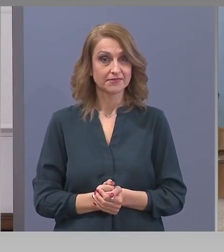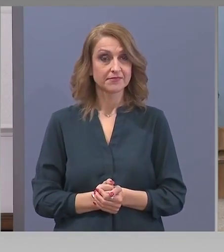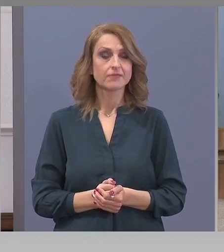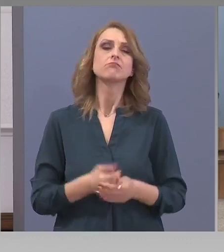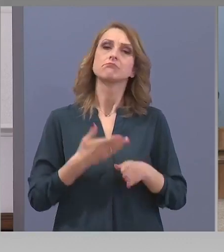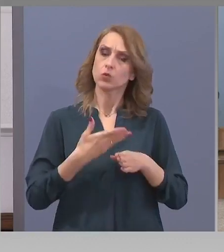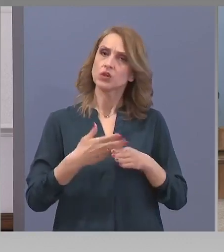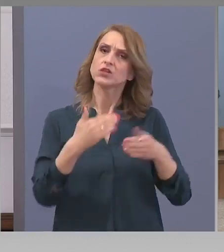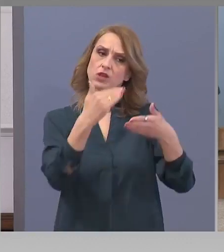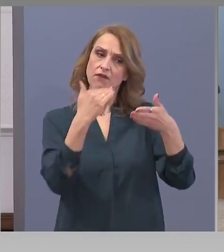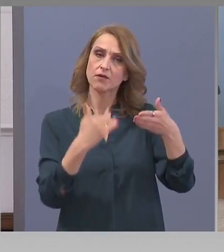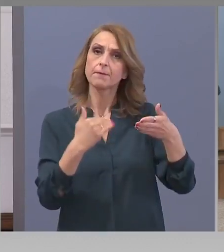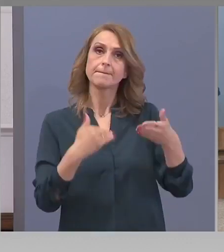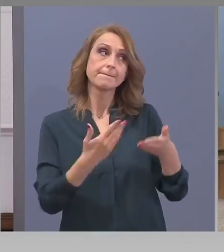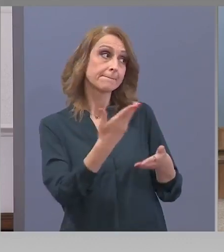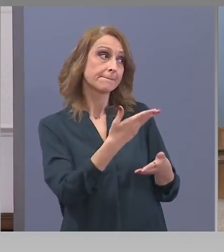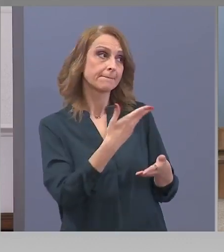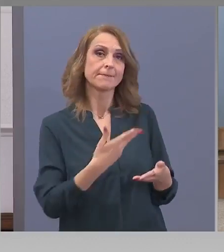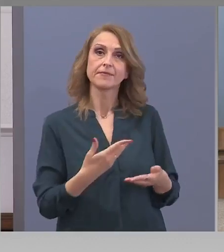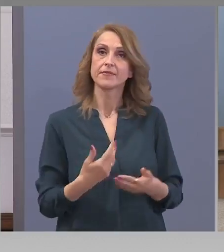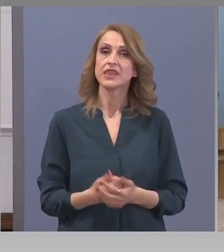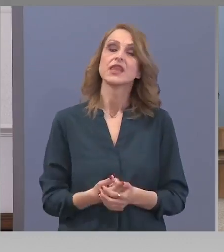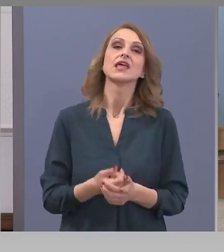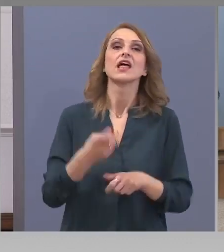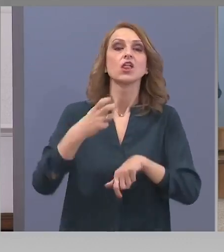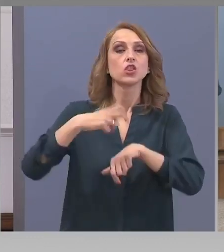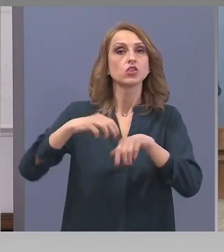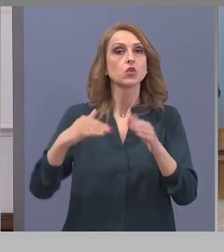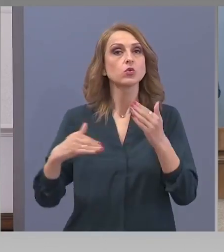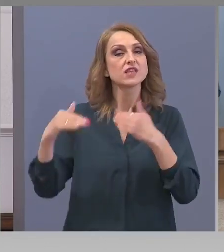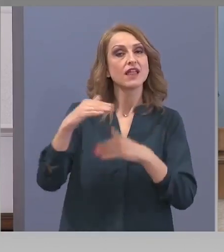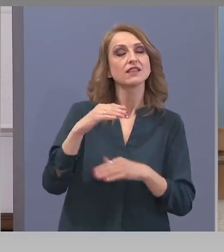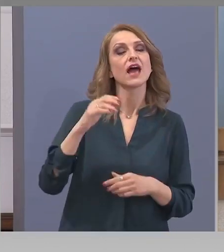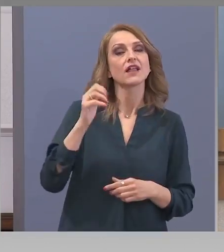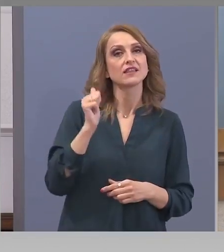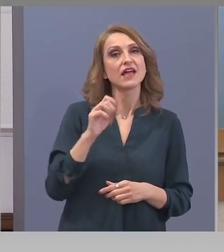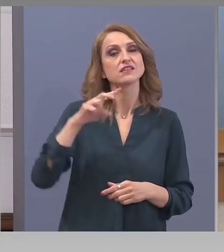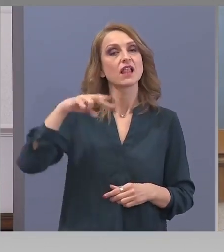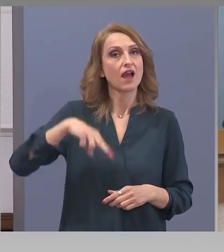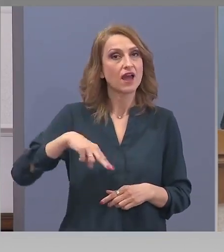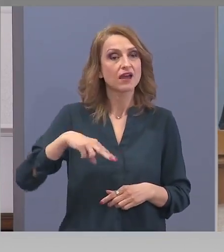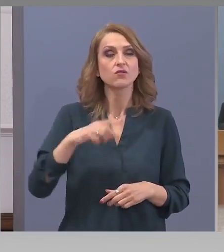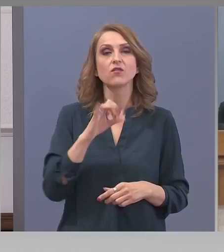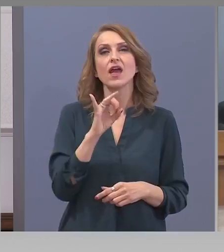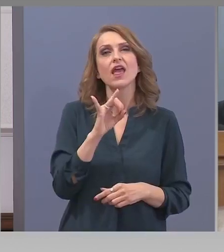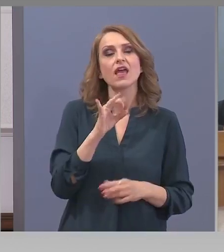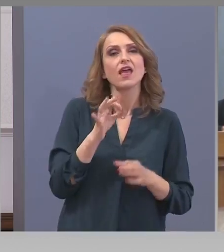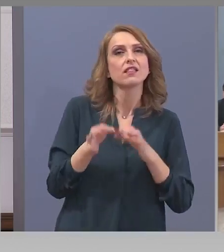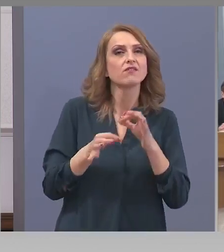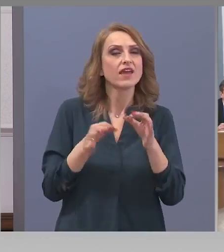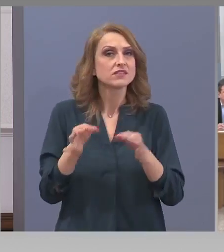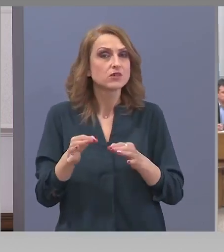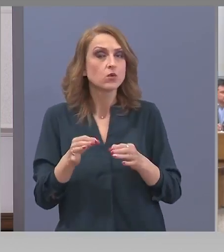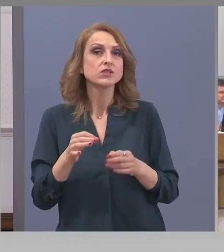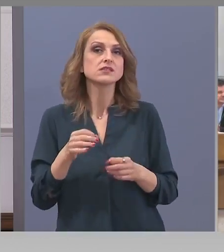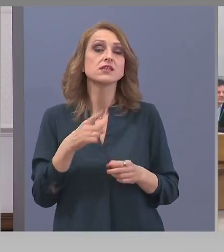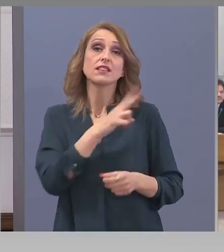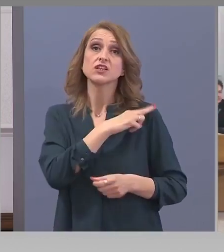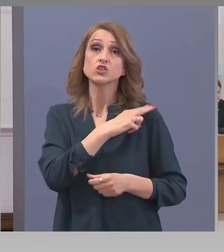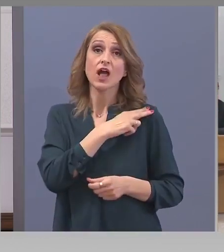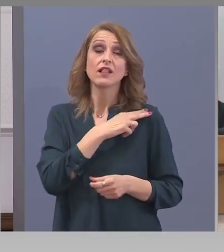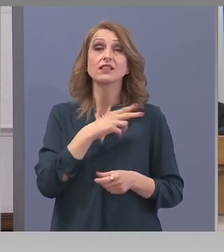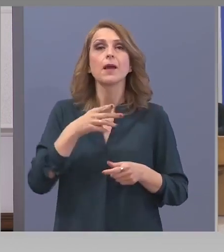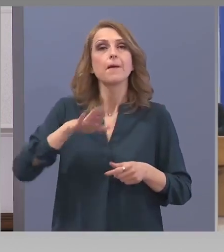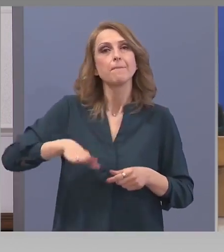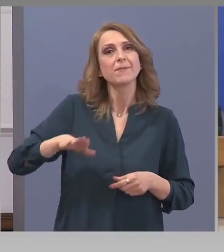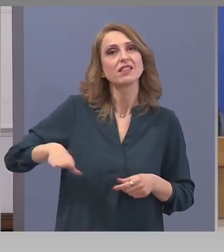Продължавам на татък. Доцент Атанас Мангаров. Инфекционист и педиатър. Началник на клиника по детски